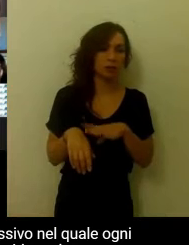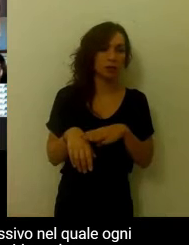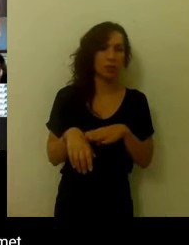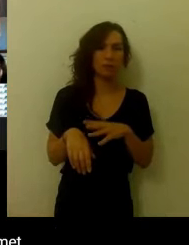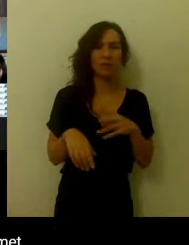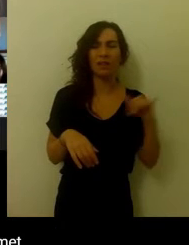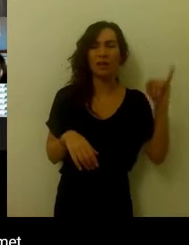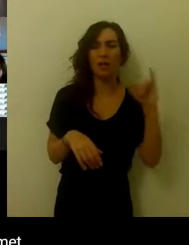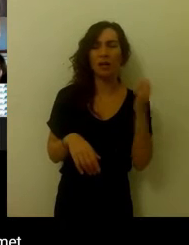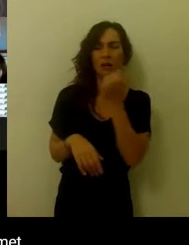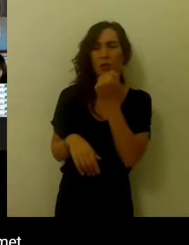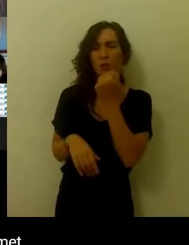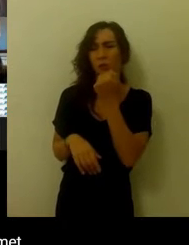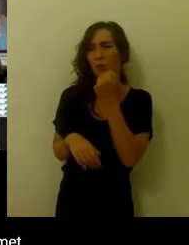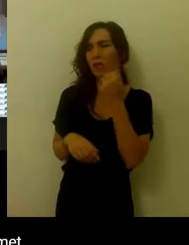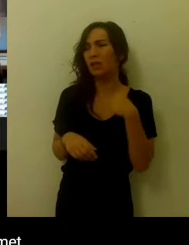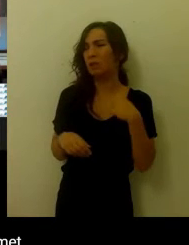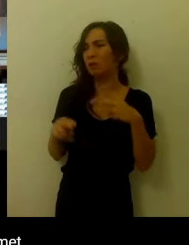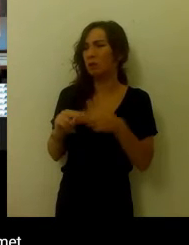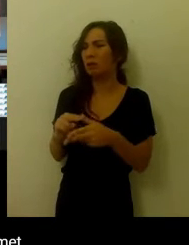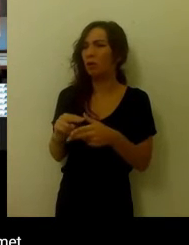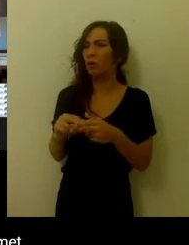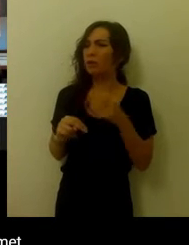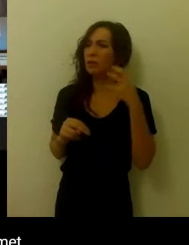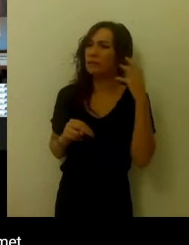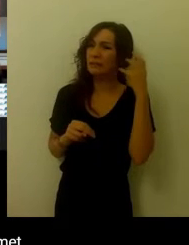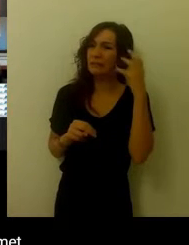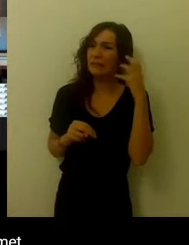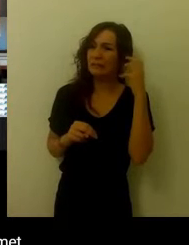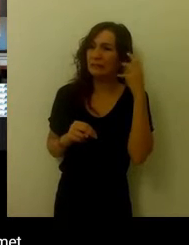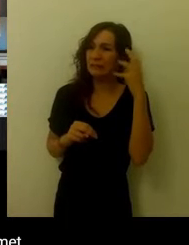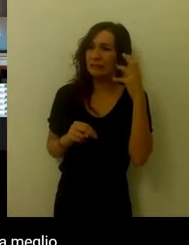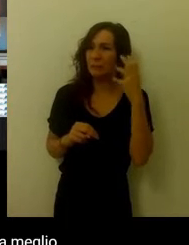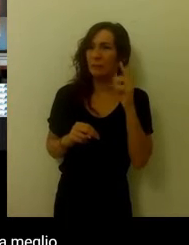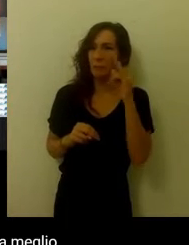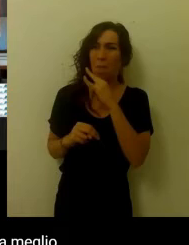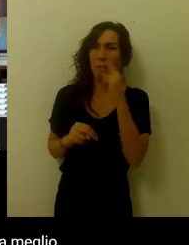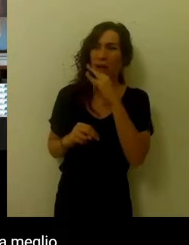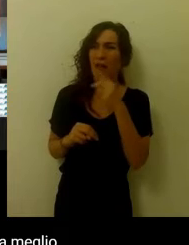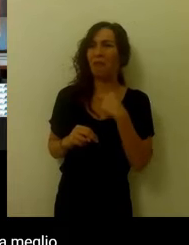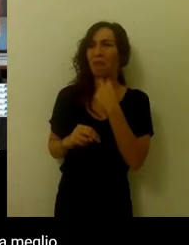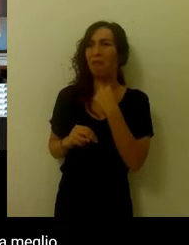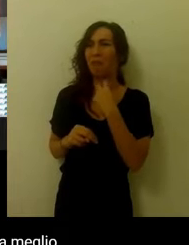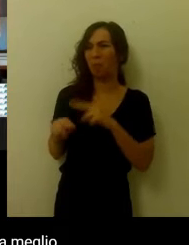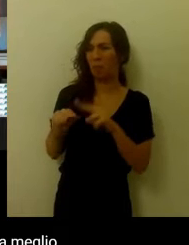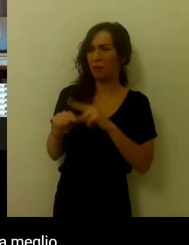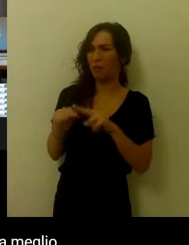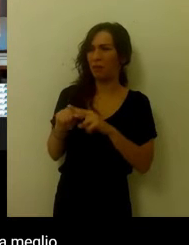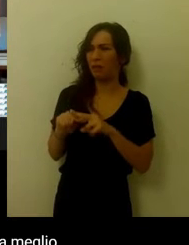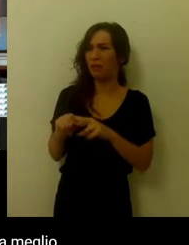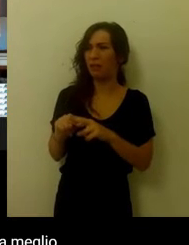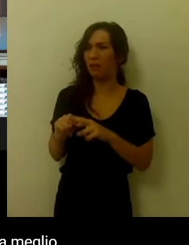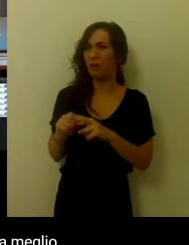Ilaria scusa se mi permetto di interrompere, ti sentiamo un po' metallica come voce, non so se riesci